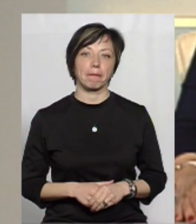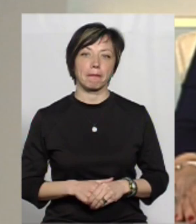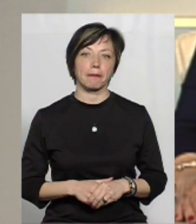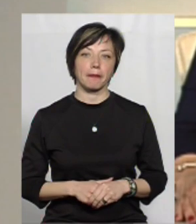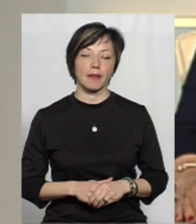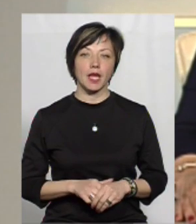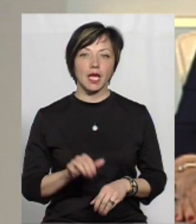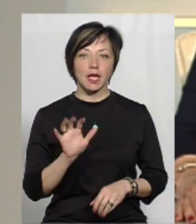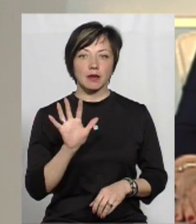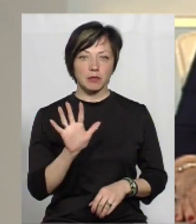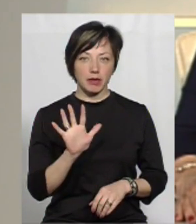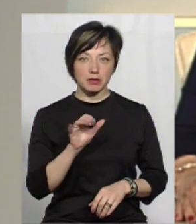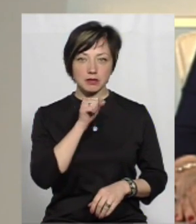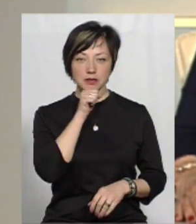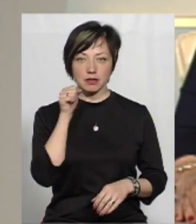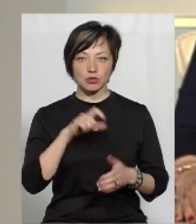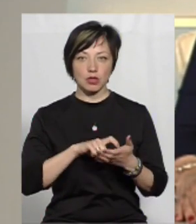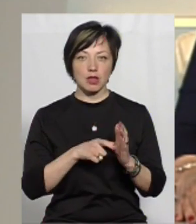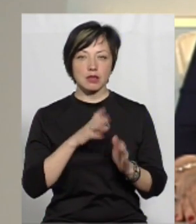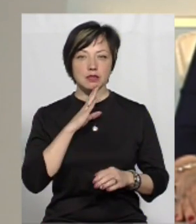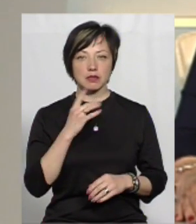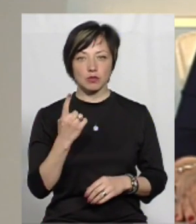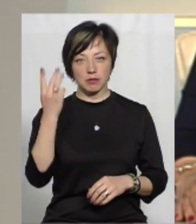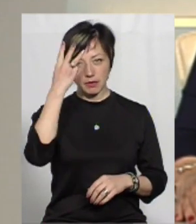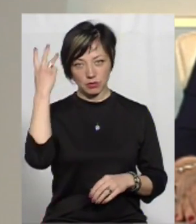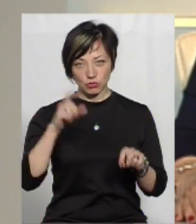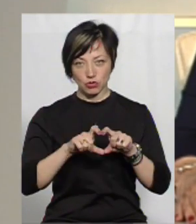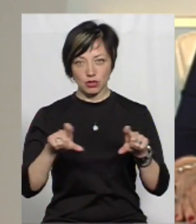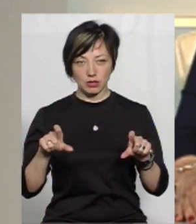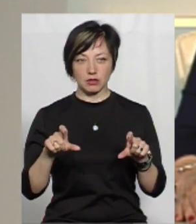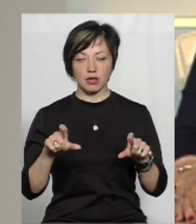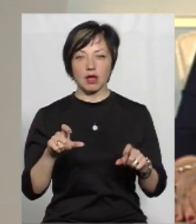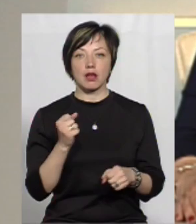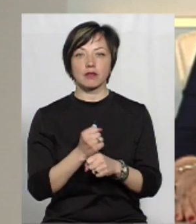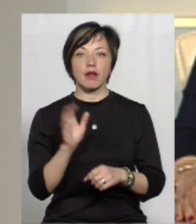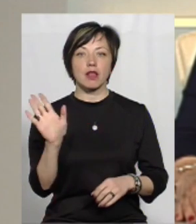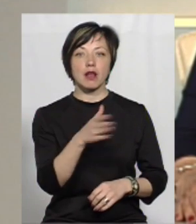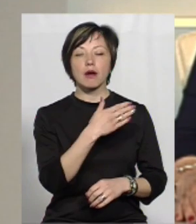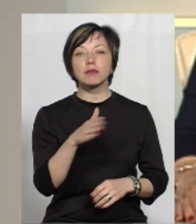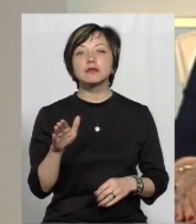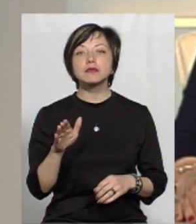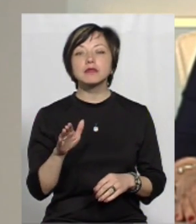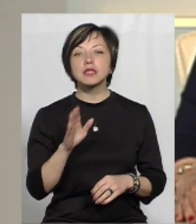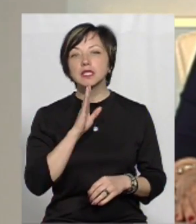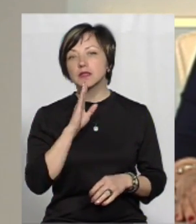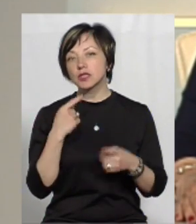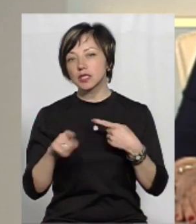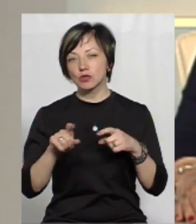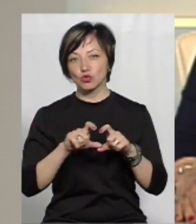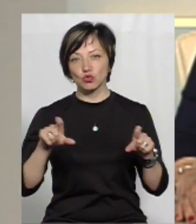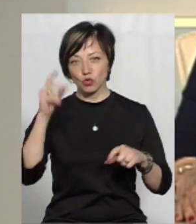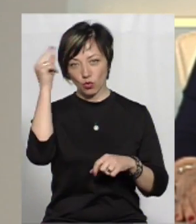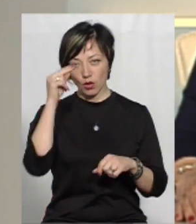П'ять старшокласниць однієї з хмельницьких шкіл надавали ляписів учениці іншої школи.